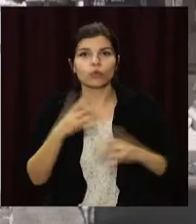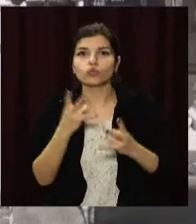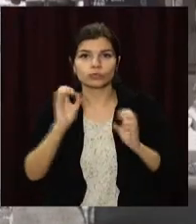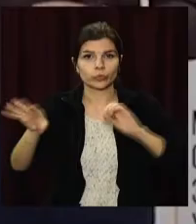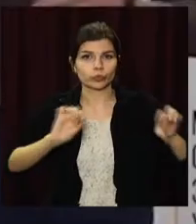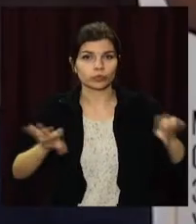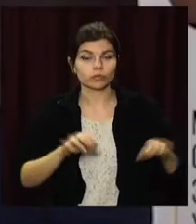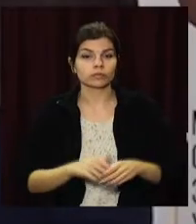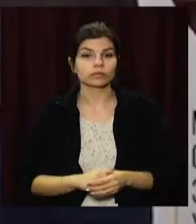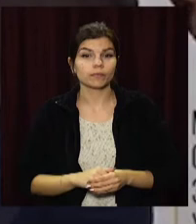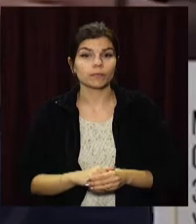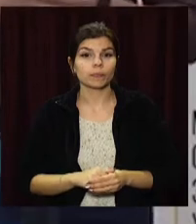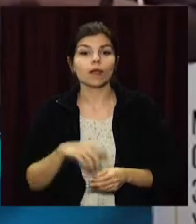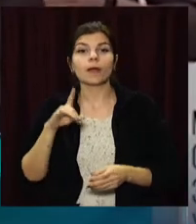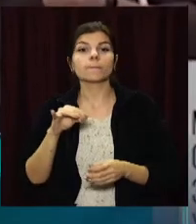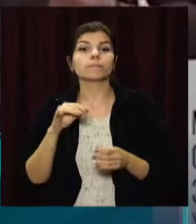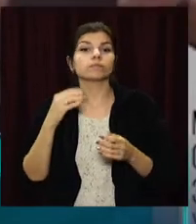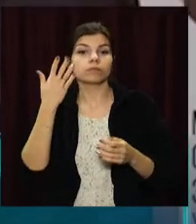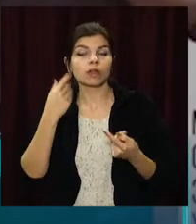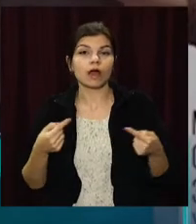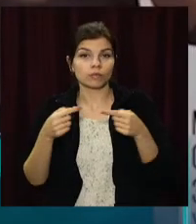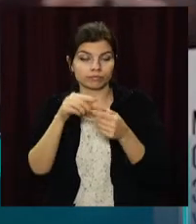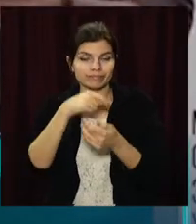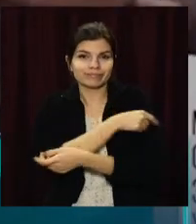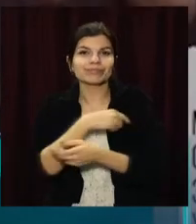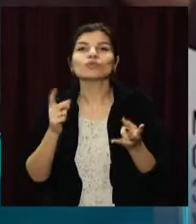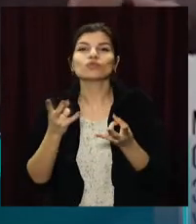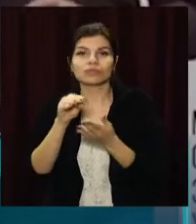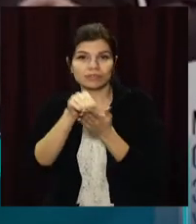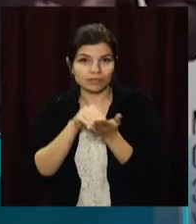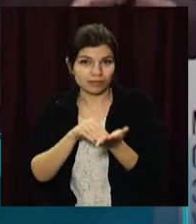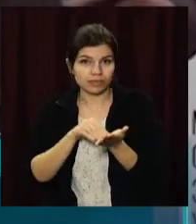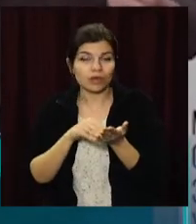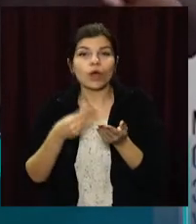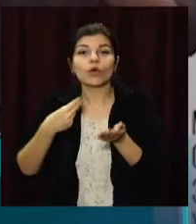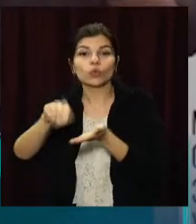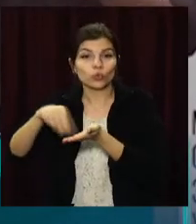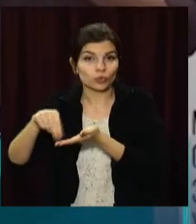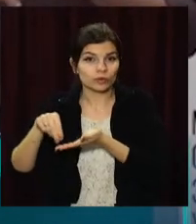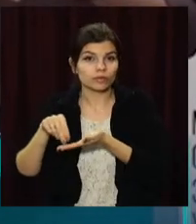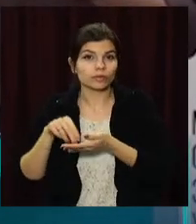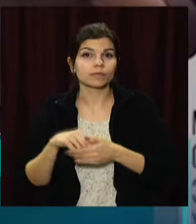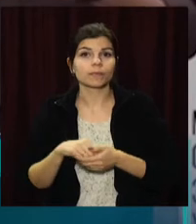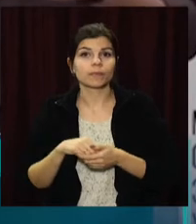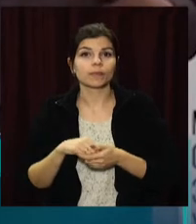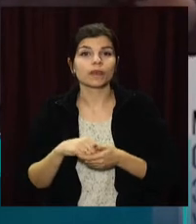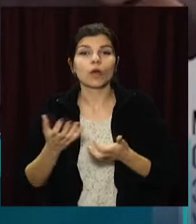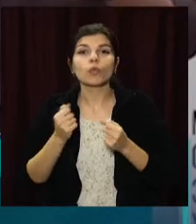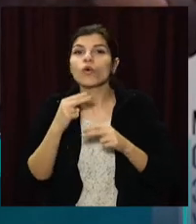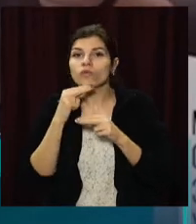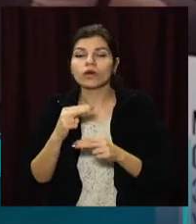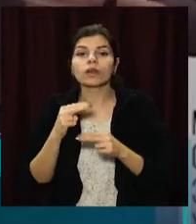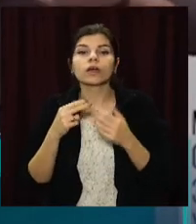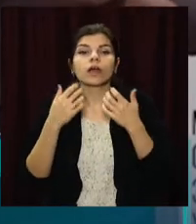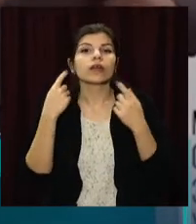При визначенні переліку лікарських засобів, що будуть централізовано закуповуватися, беруть до уваги